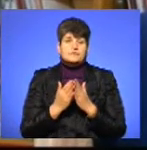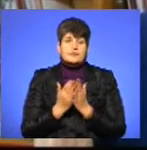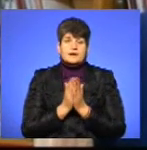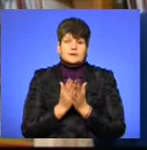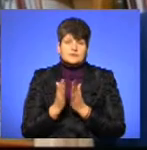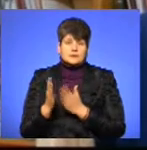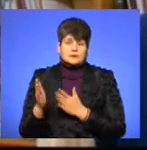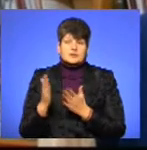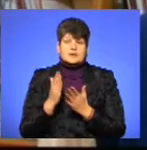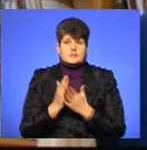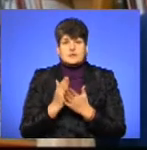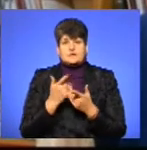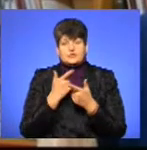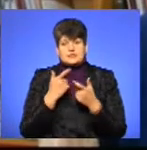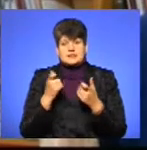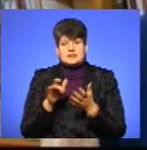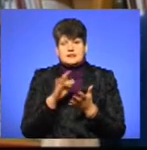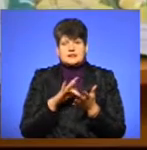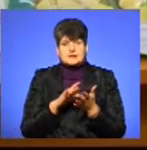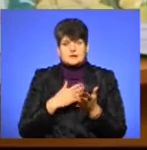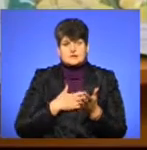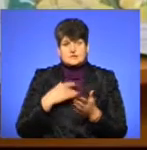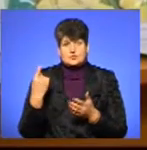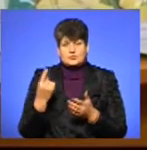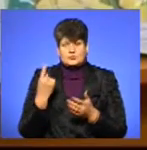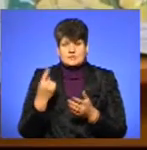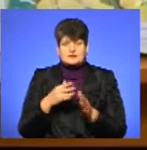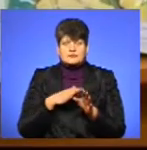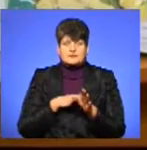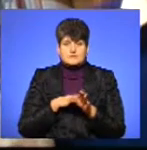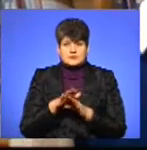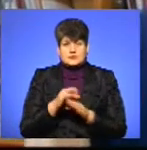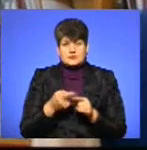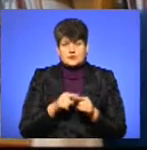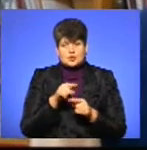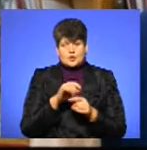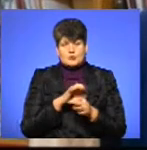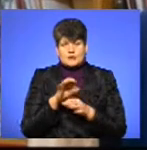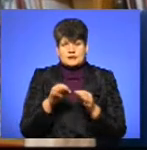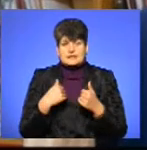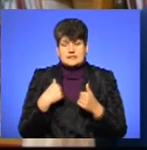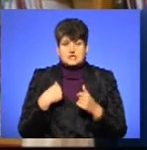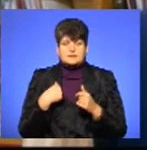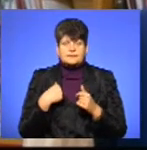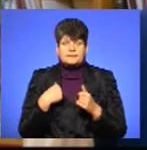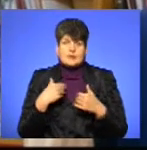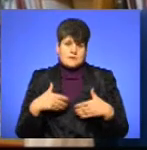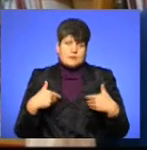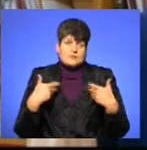інформаційним координаційним центром в нашому країні з реалізації цього проєкту. На наш заклик відгукнулися